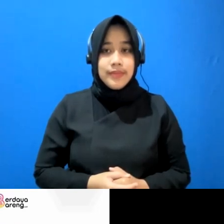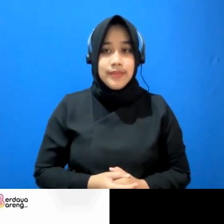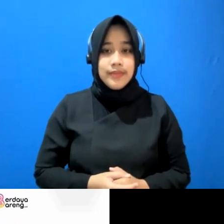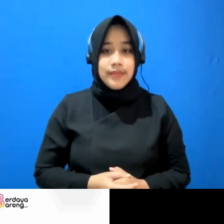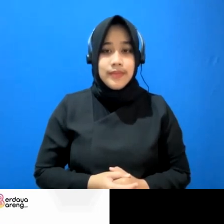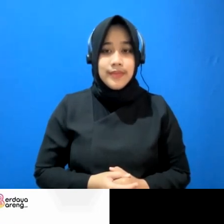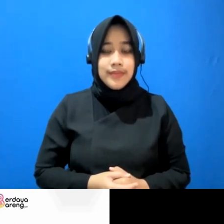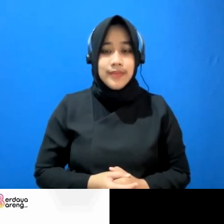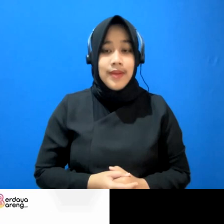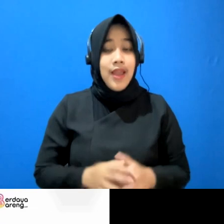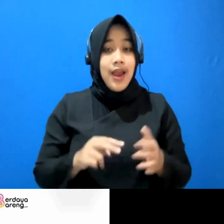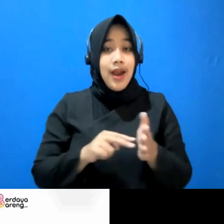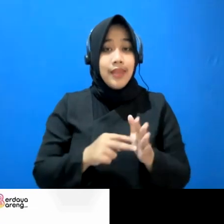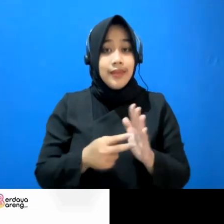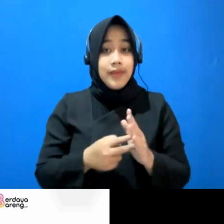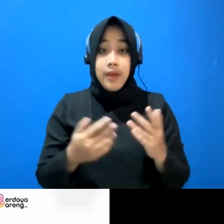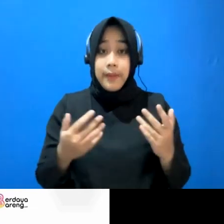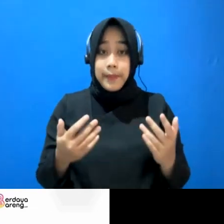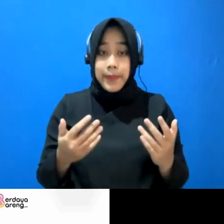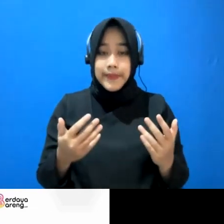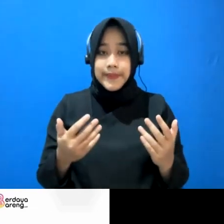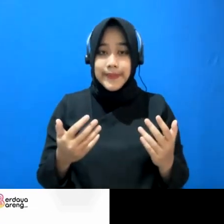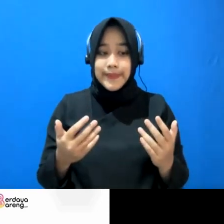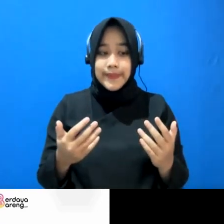artinya bahwa